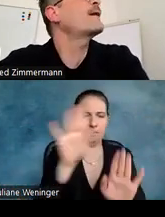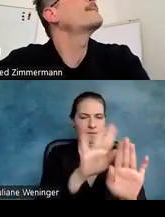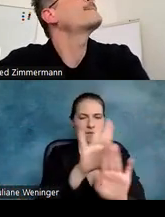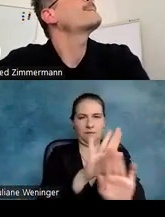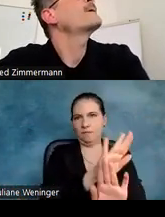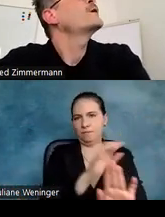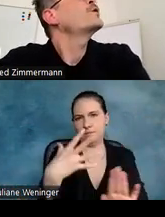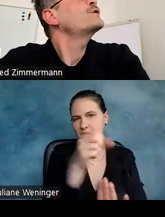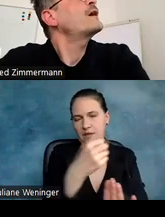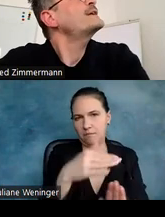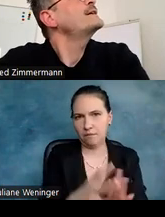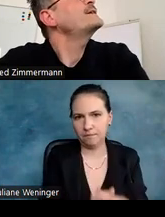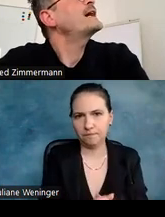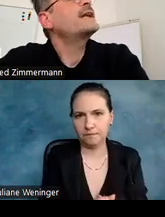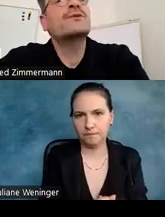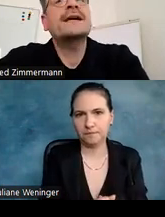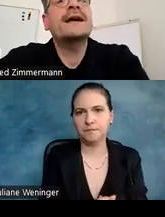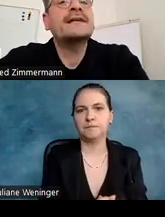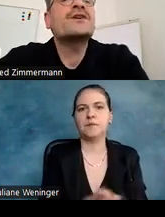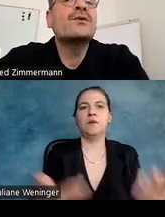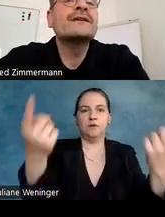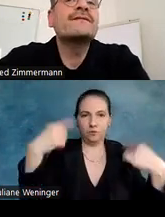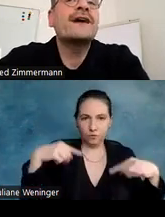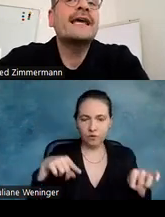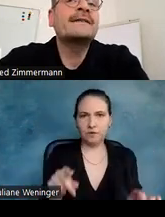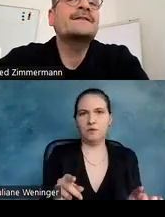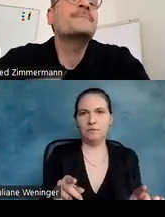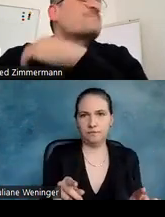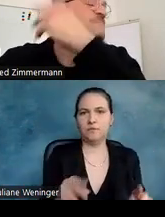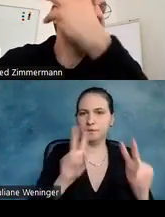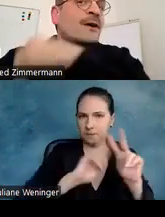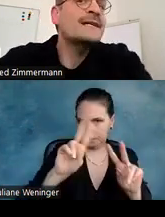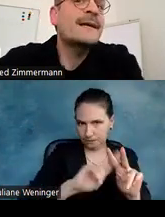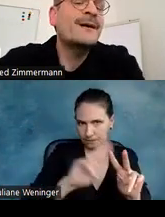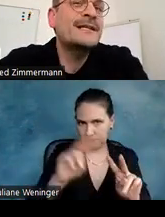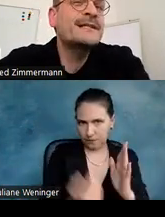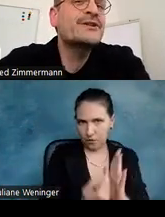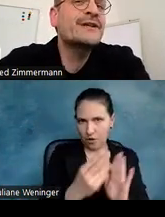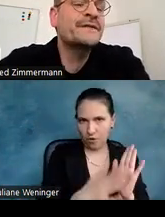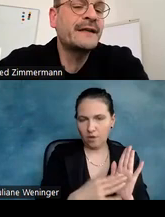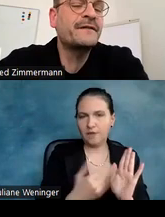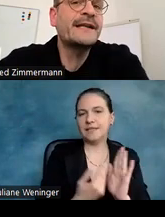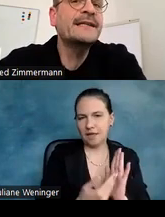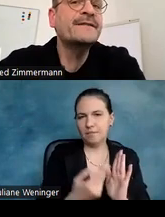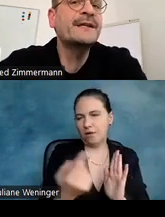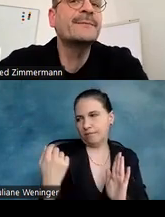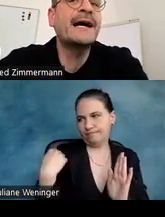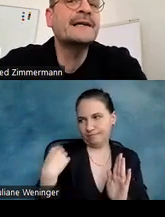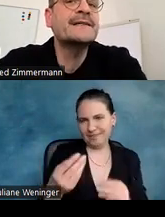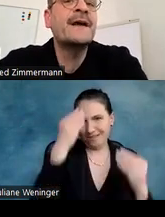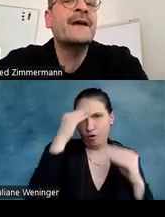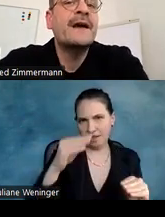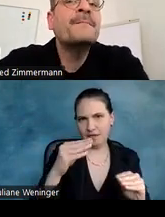erkennbar. Und auch hier wieder in der unteren Variante, genau deshalb habe ich Ihnen diese Schrift Informative